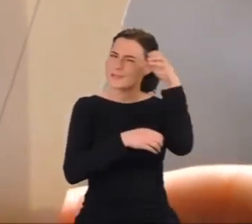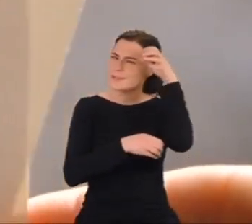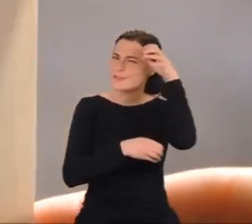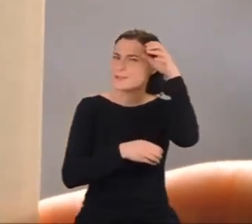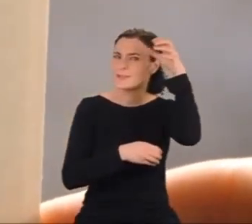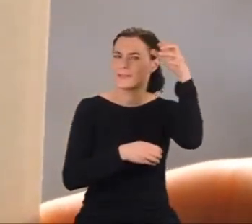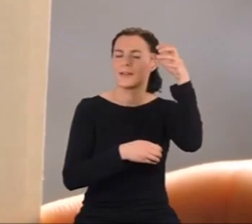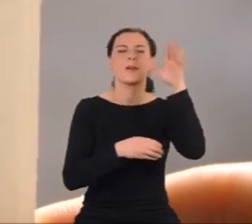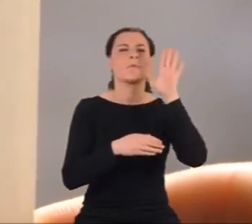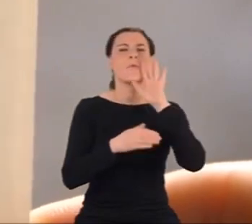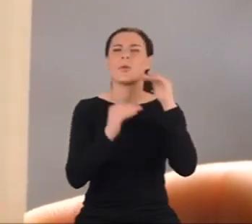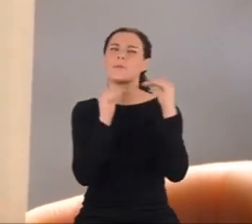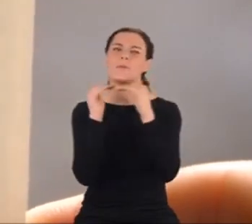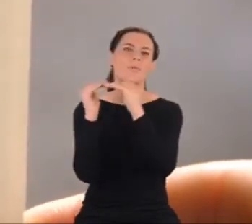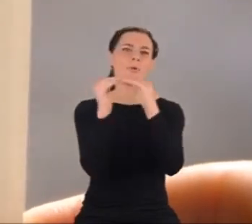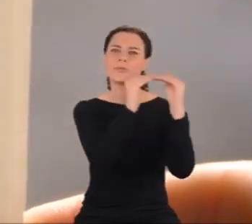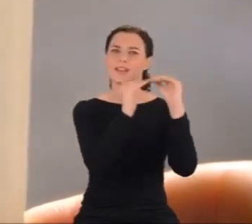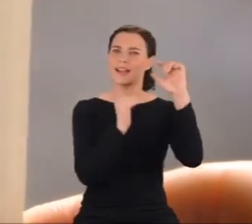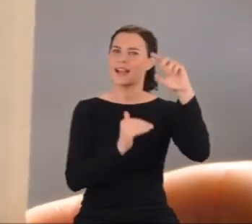na miarę Galileusza czy Newtona.